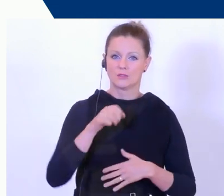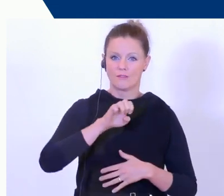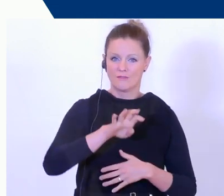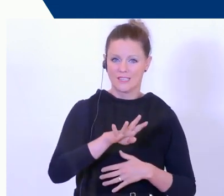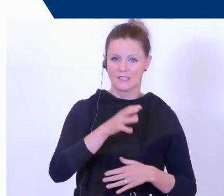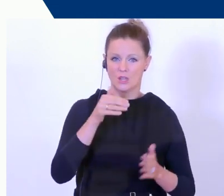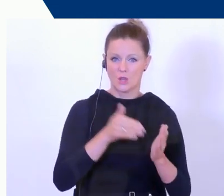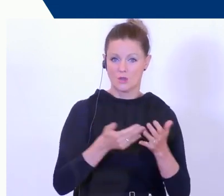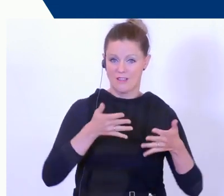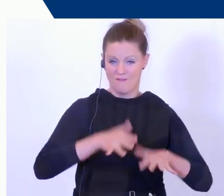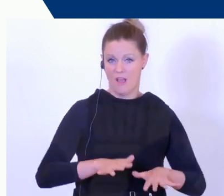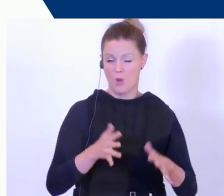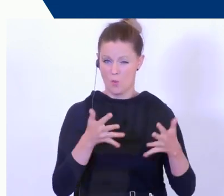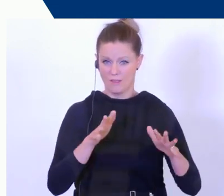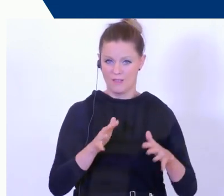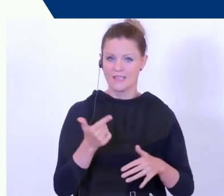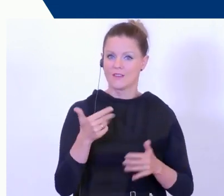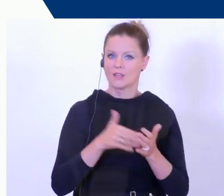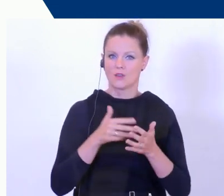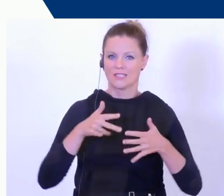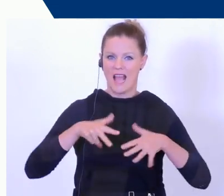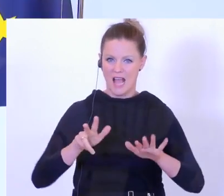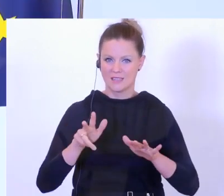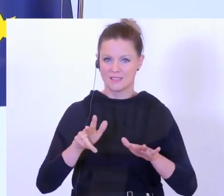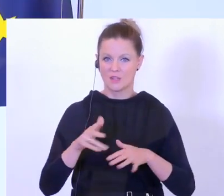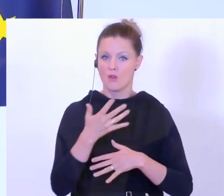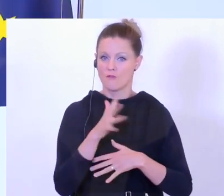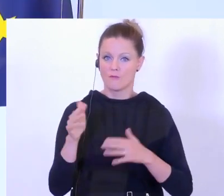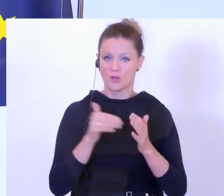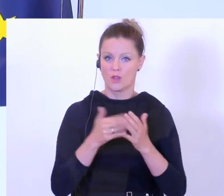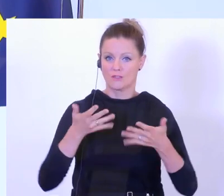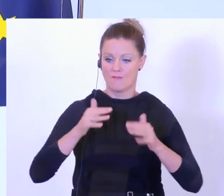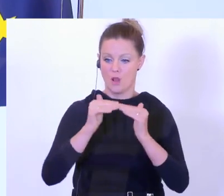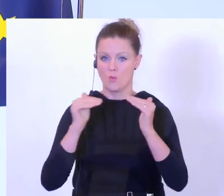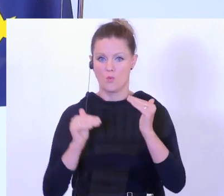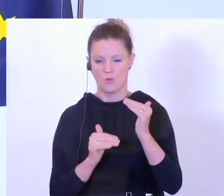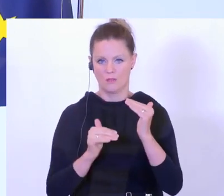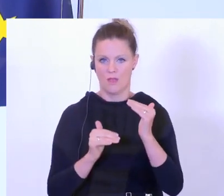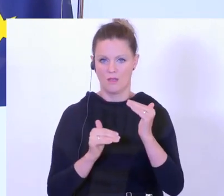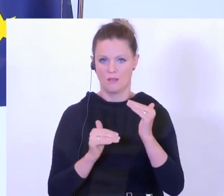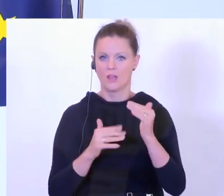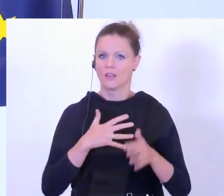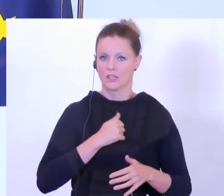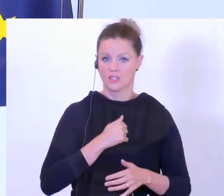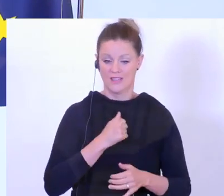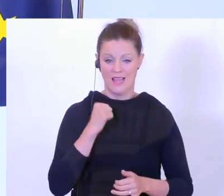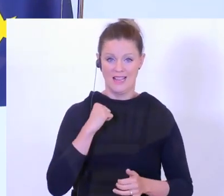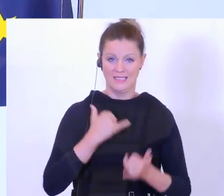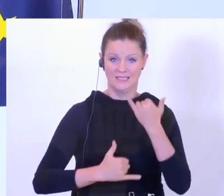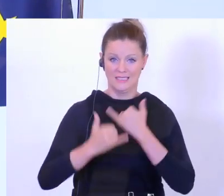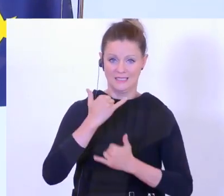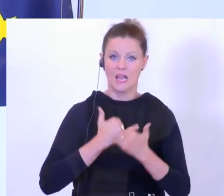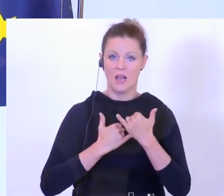ungefähr. Wir sind im Jahr 2018 zum ersten Mal unter 500.000 gekommen und haben im Vorjahr diese